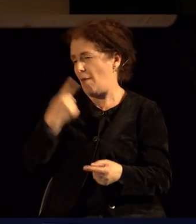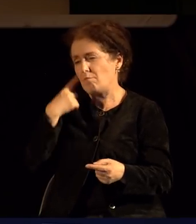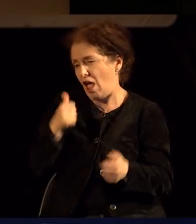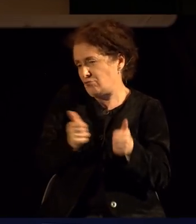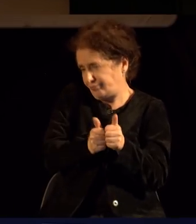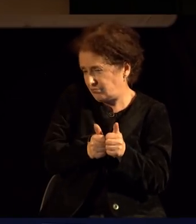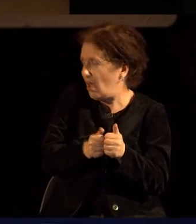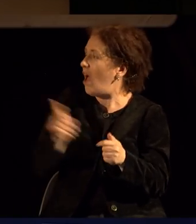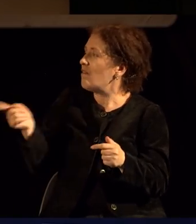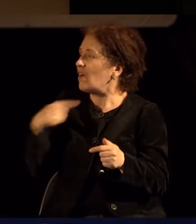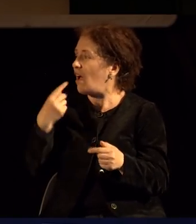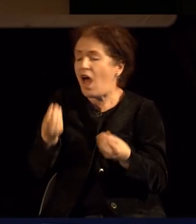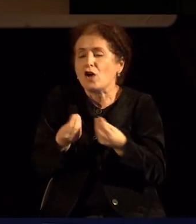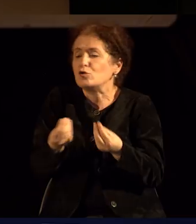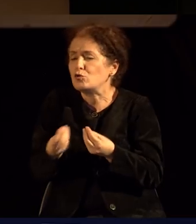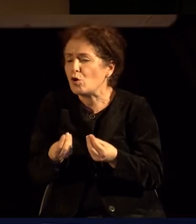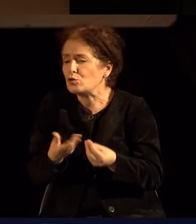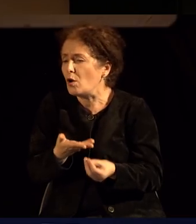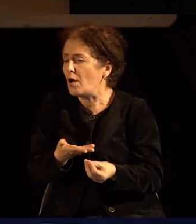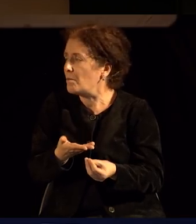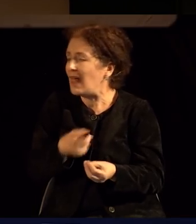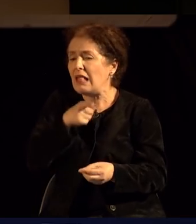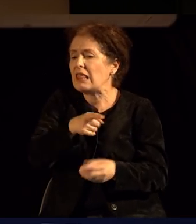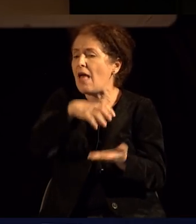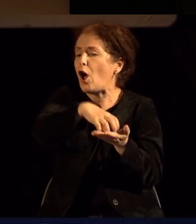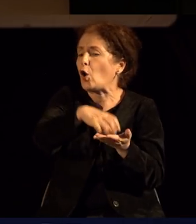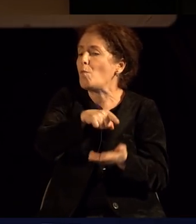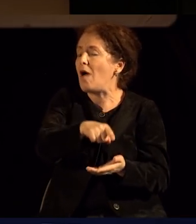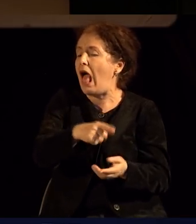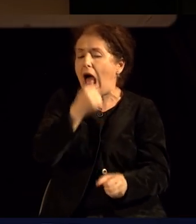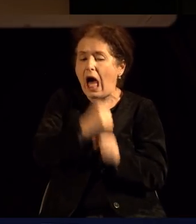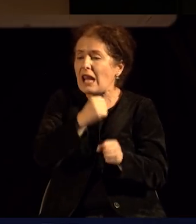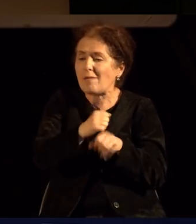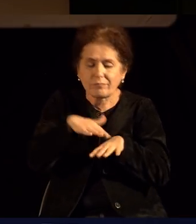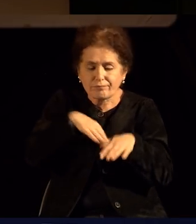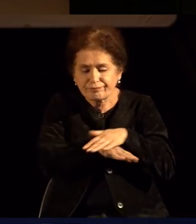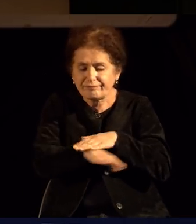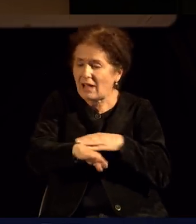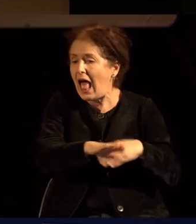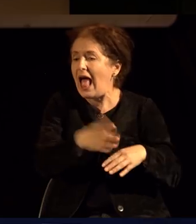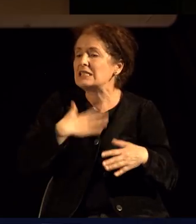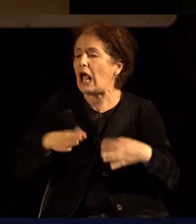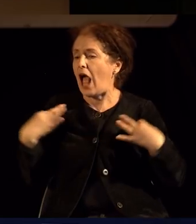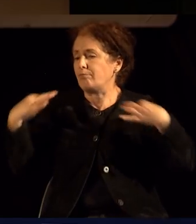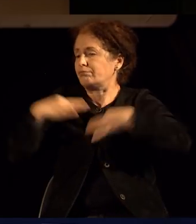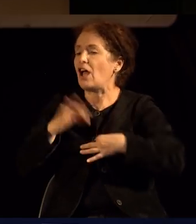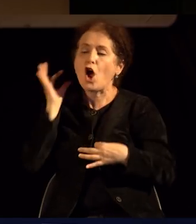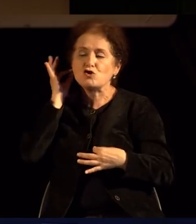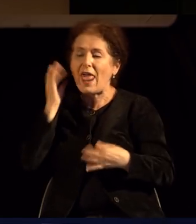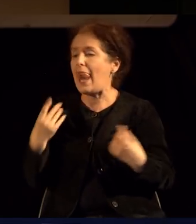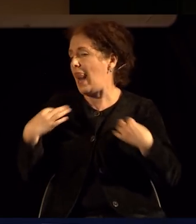тоа се случува поради фактот дека го работат тоа што го работат, односно се преоблекуваат во жени и